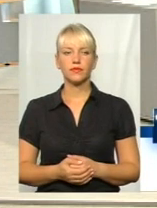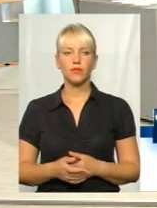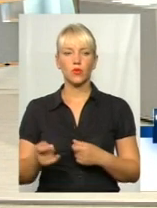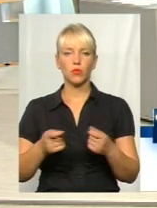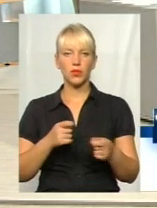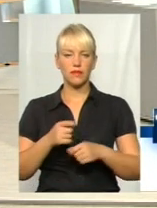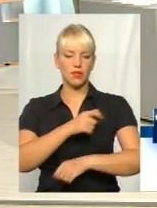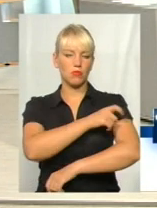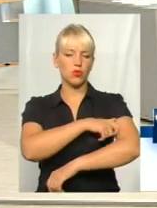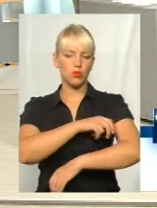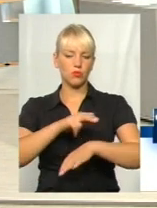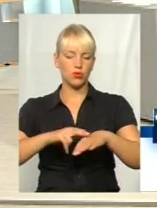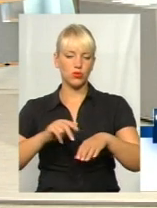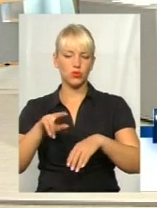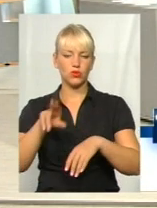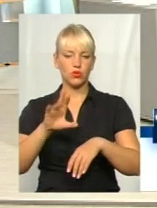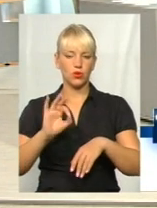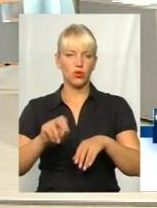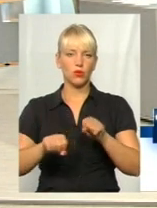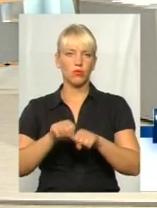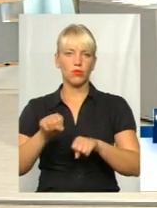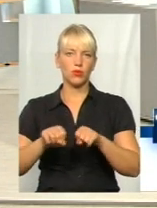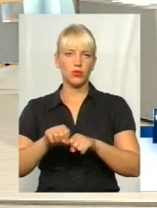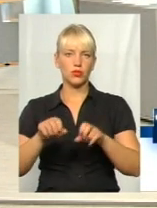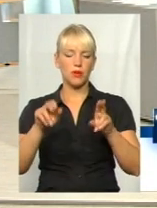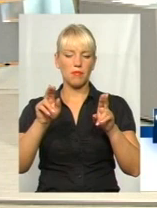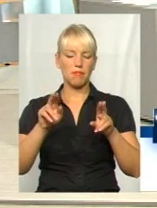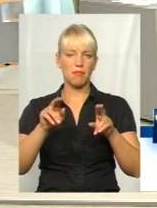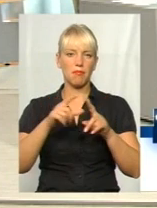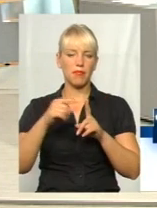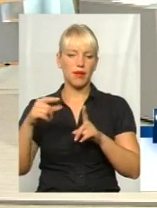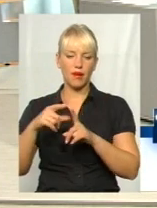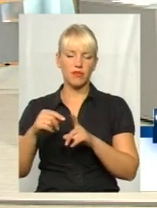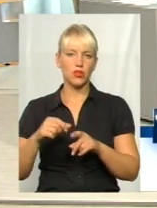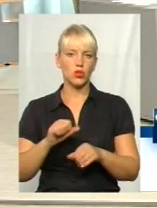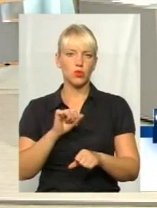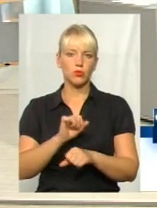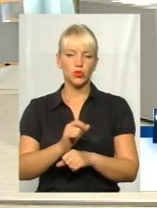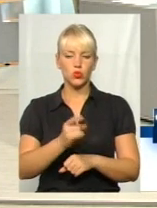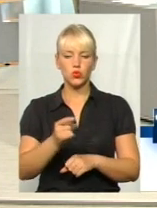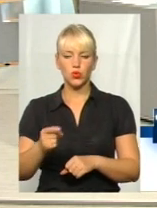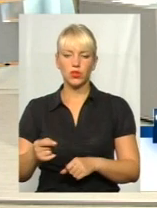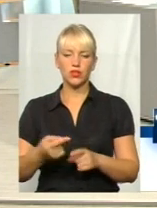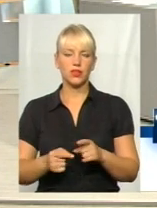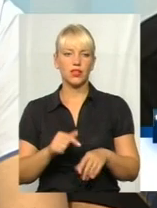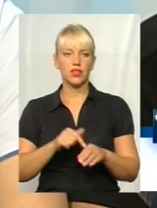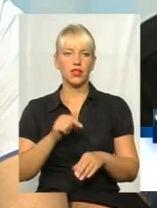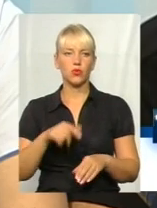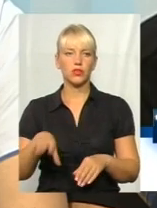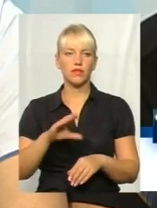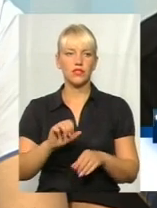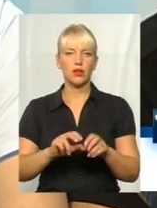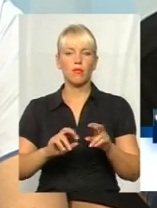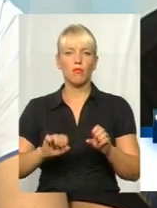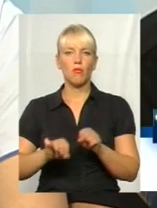патрульної поліції з приводу порушень правил зупинки стоянки реагує, відповідно, на всі виявлені порушення. Якщо